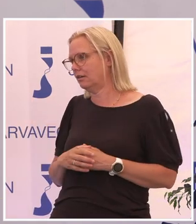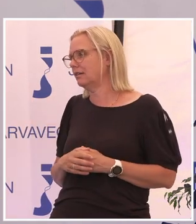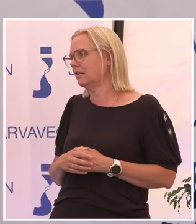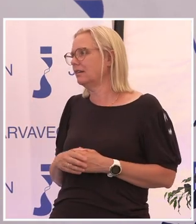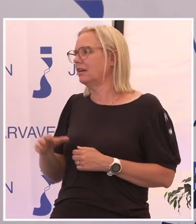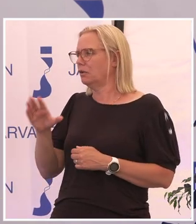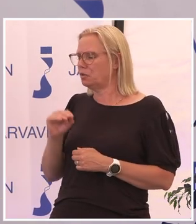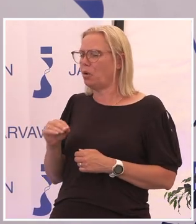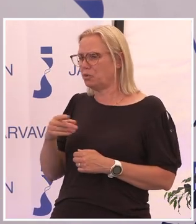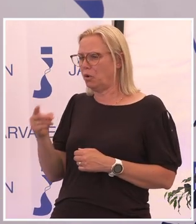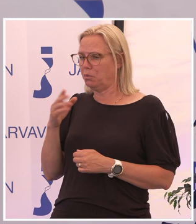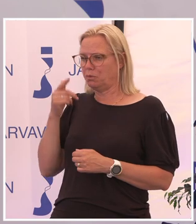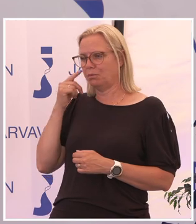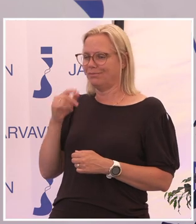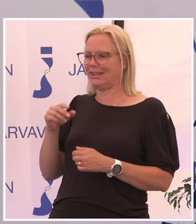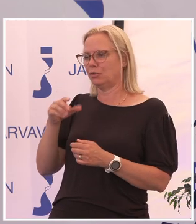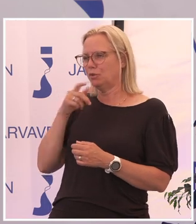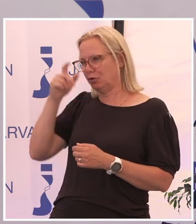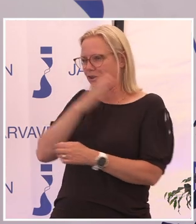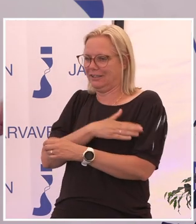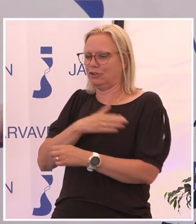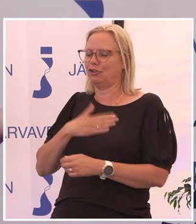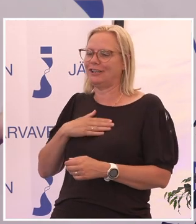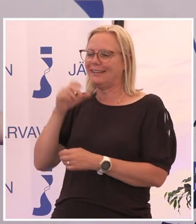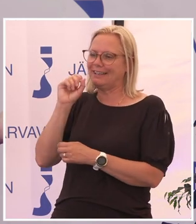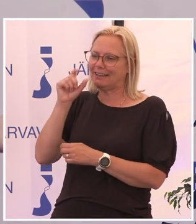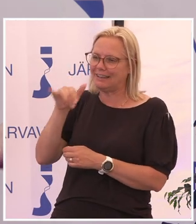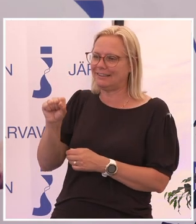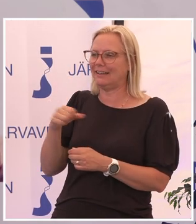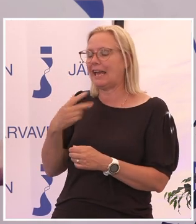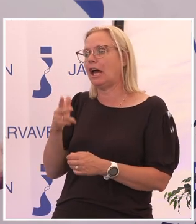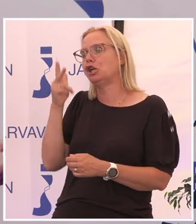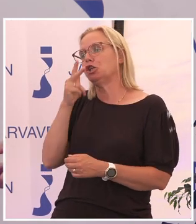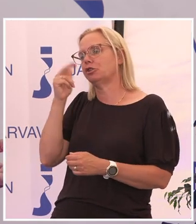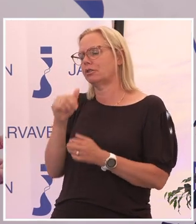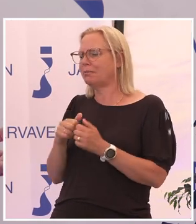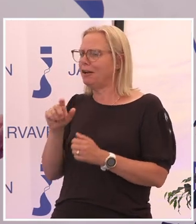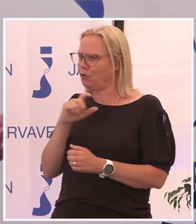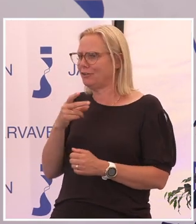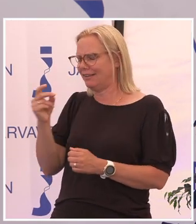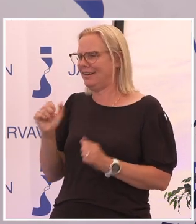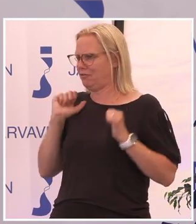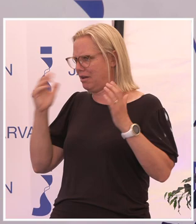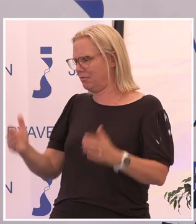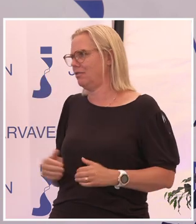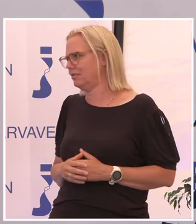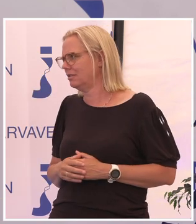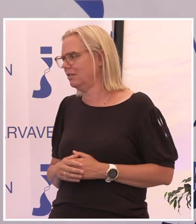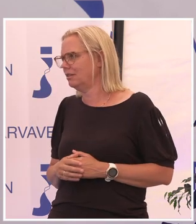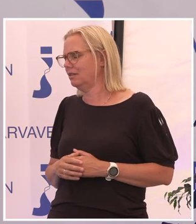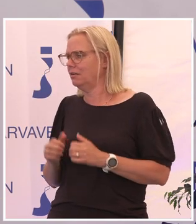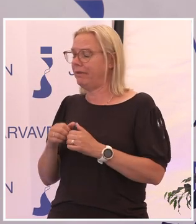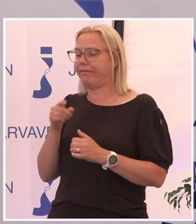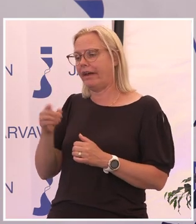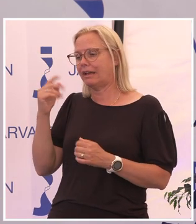digitalisering som någon sorts lyxtillvaro. För oss andra är det liksom bara självklart att, men där är det liksom något